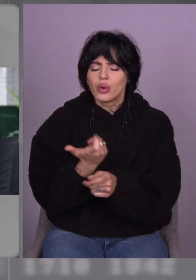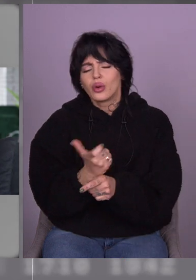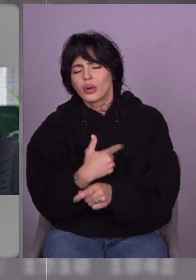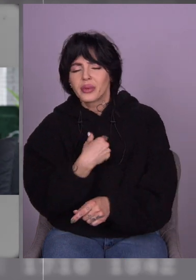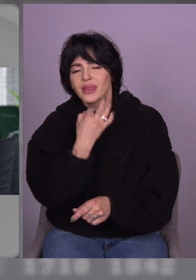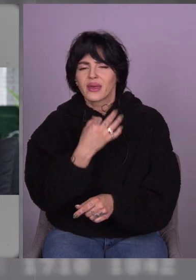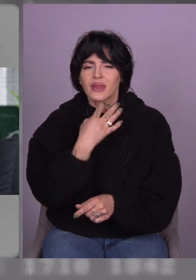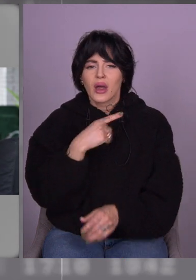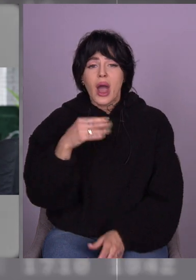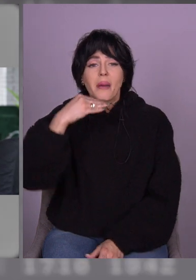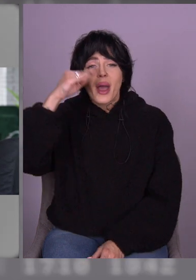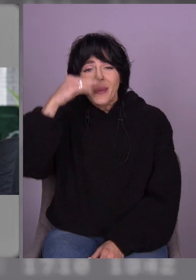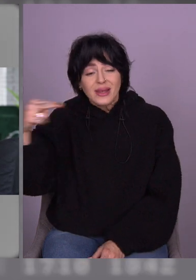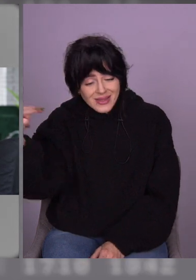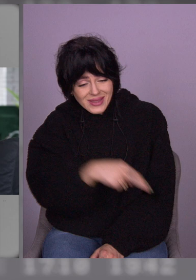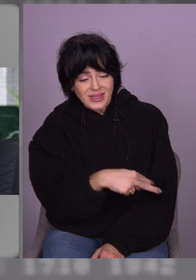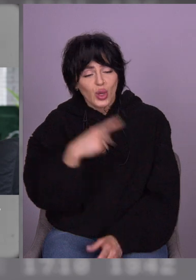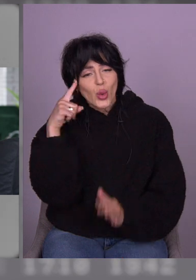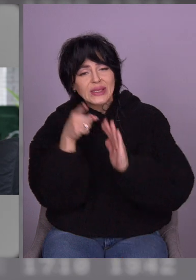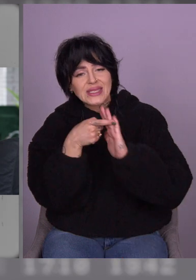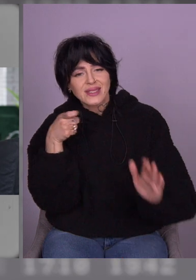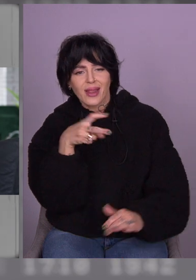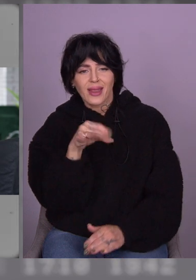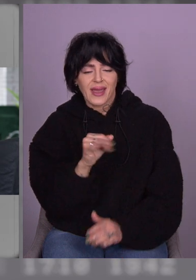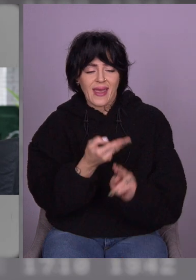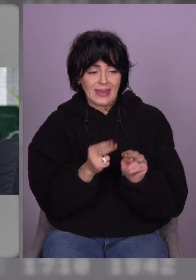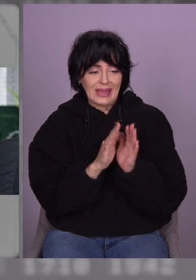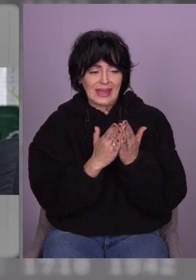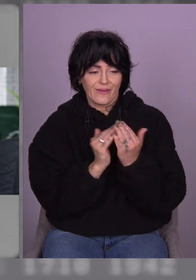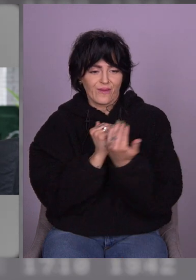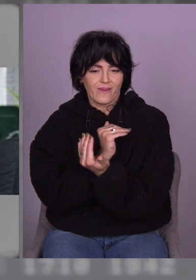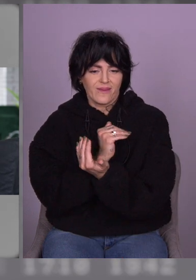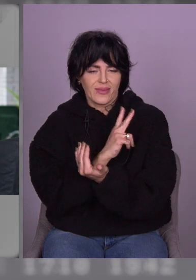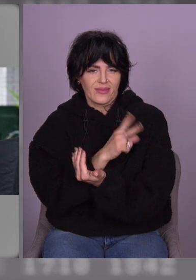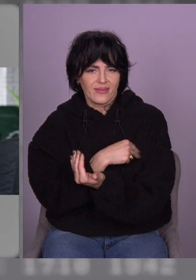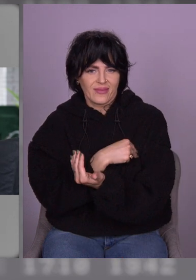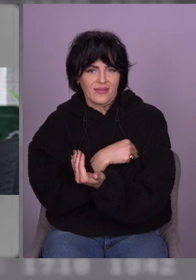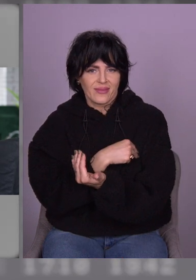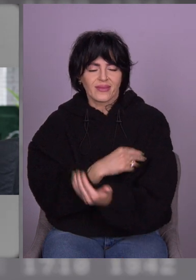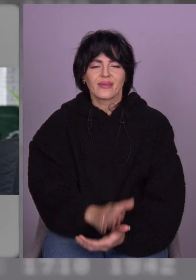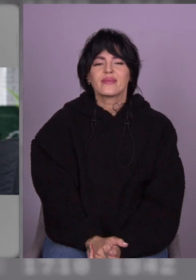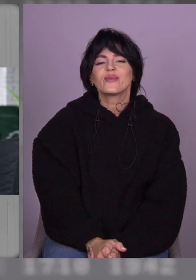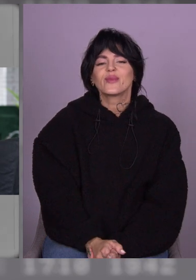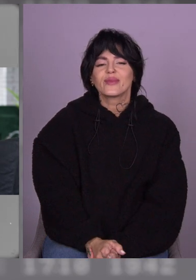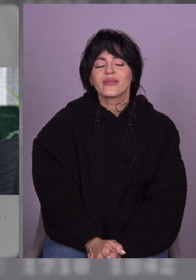її продаємо для життєвлі. Можуть цікавитися ці книжки. Тато,